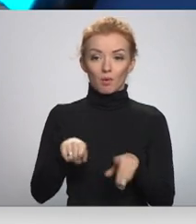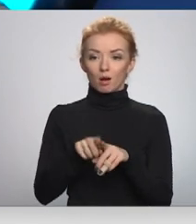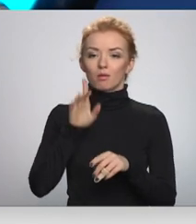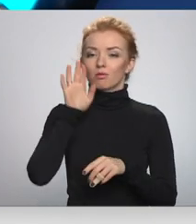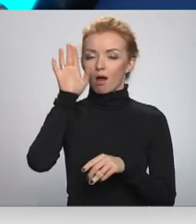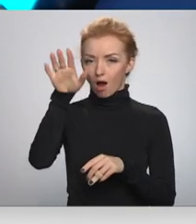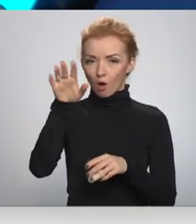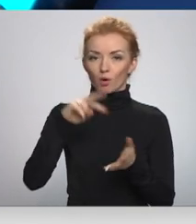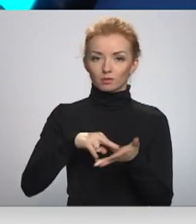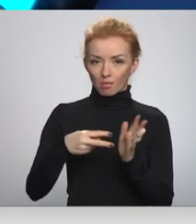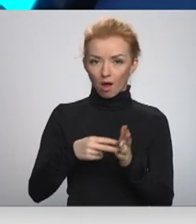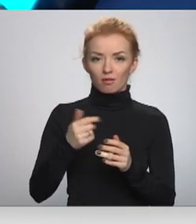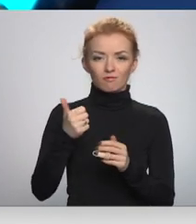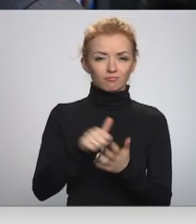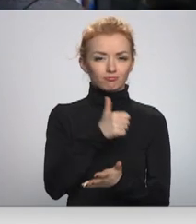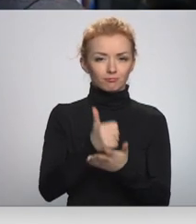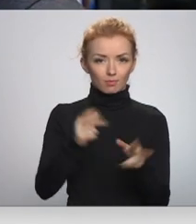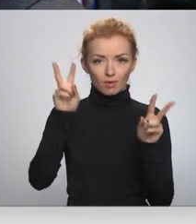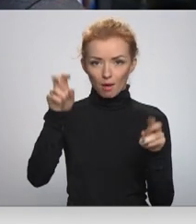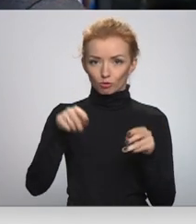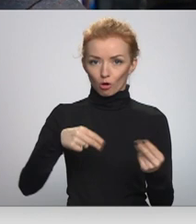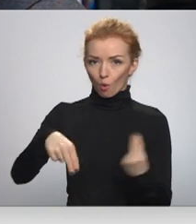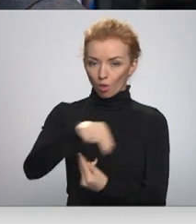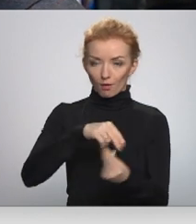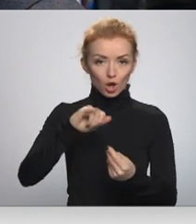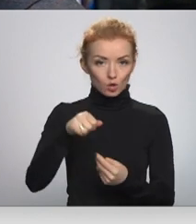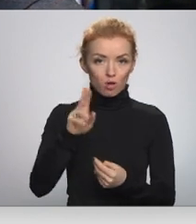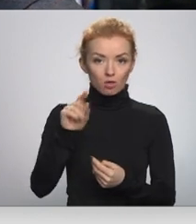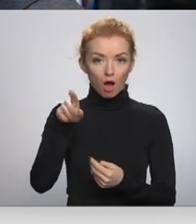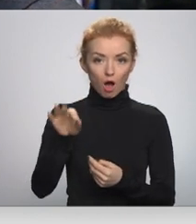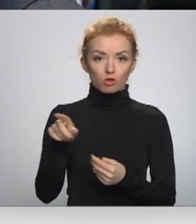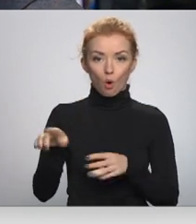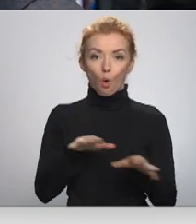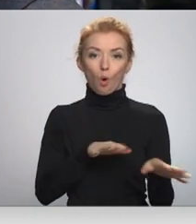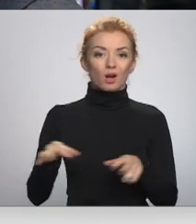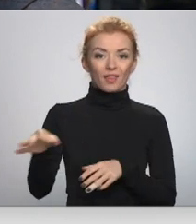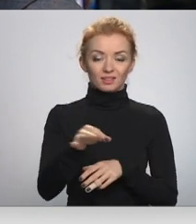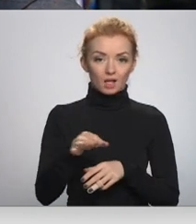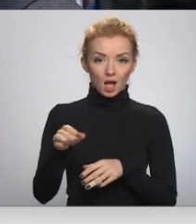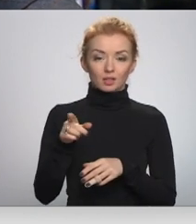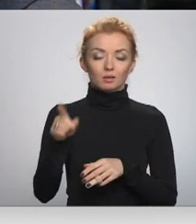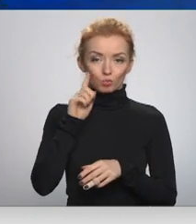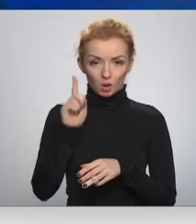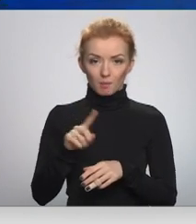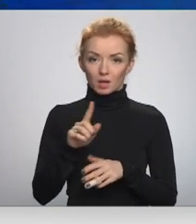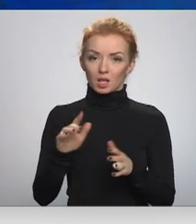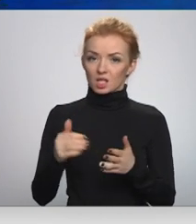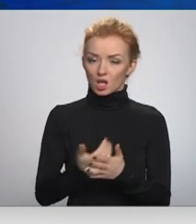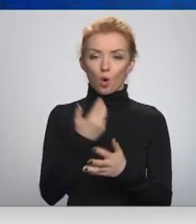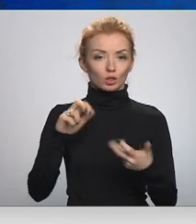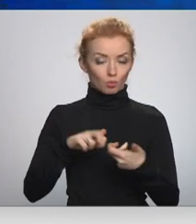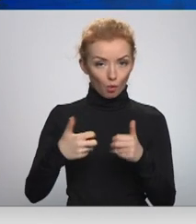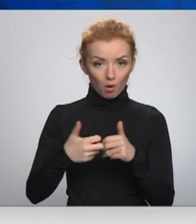vīzijas bija viens no galvenajiem tematiem šajā konferencē, jo NATO kā organizācijai, protams, nāksies atskarties ar pilnīgi jauniem